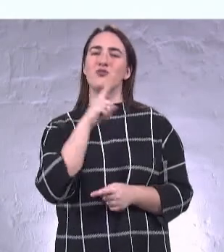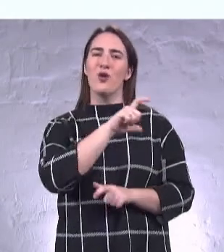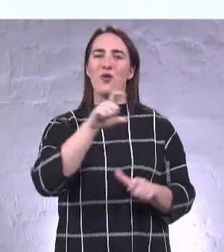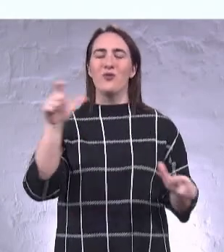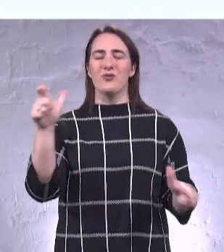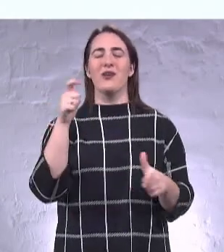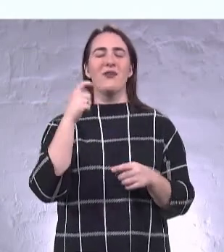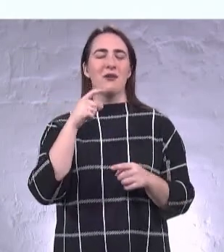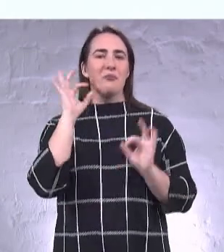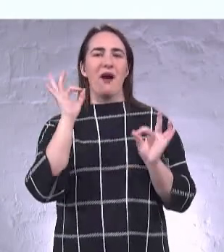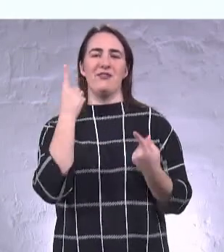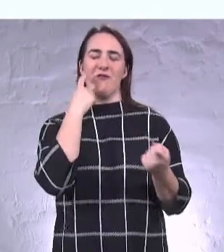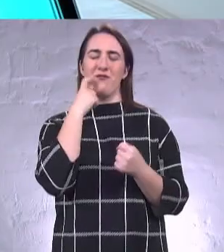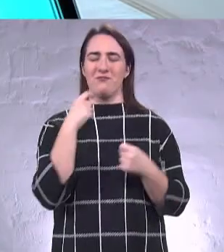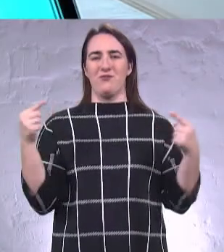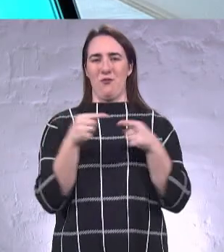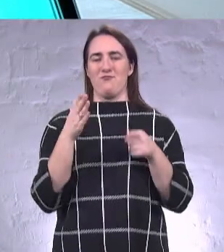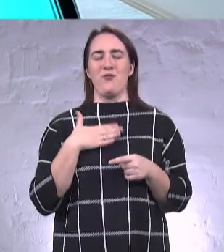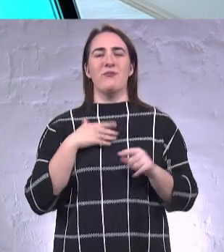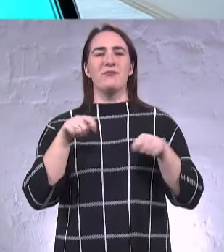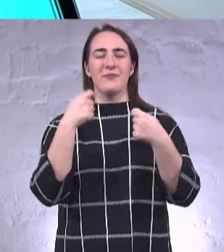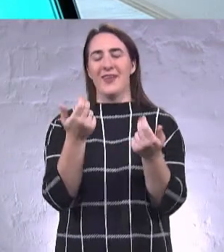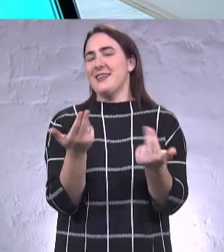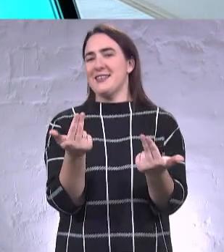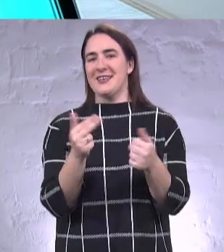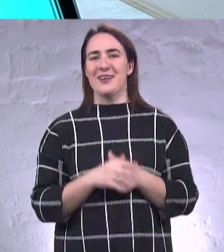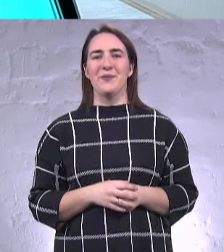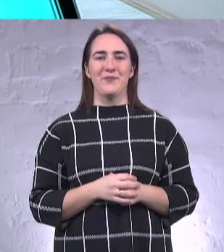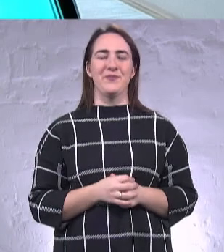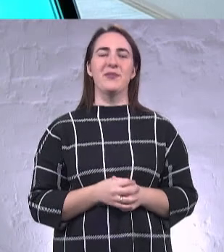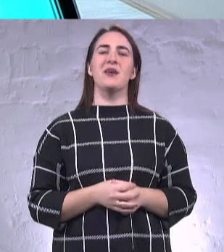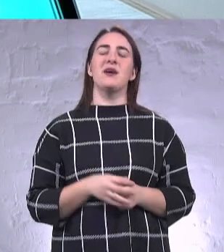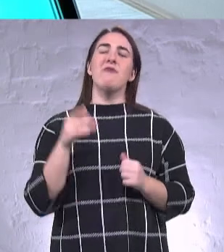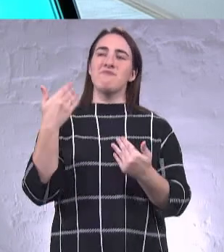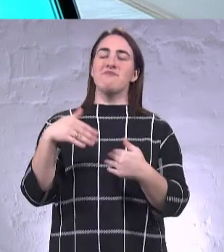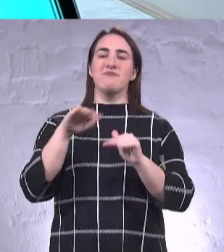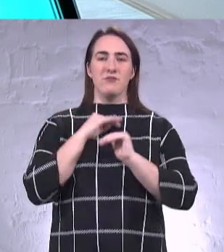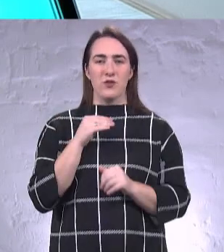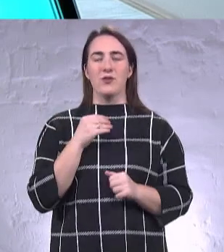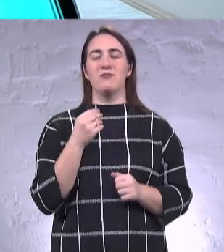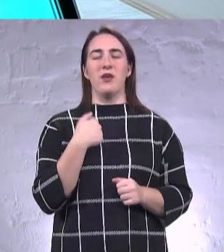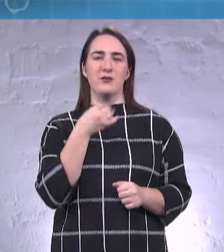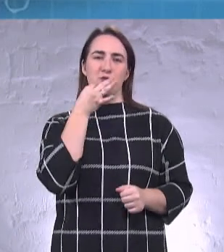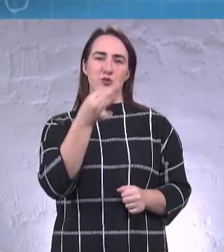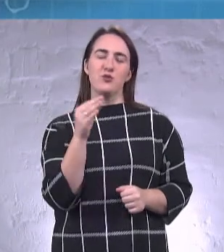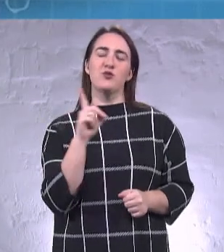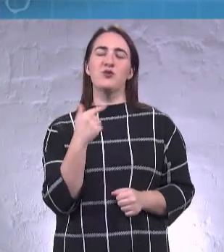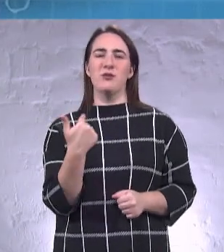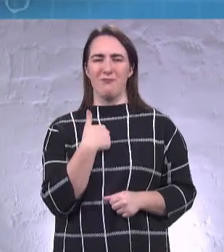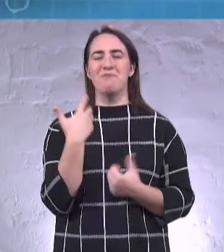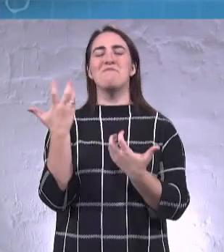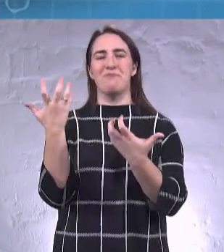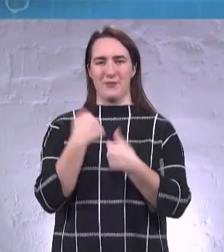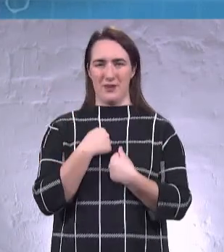інформацією з перших вусток, так кажуть. так, так. Президент запропонував, я вам скажу, що я прийняв